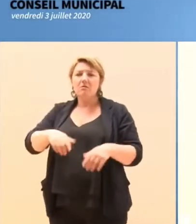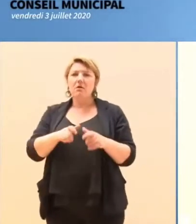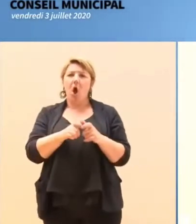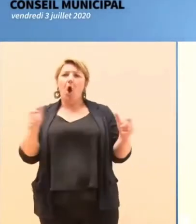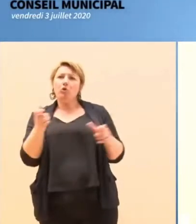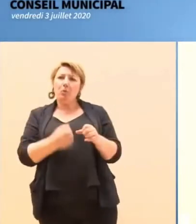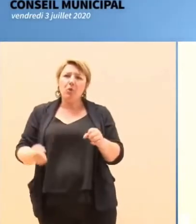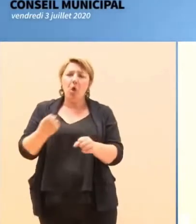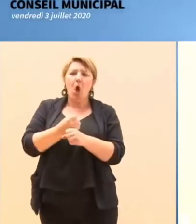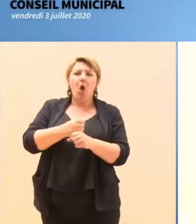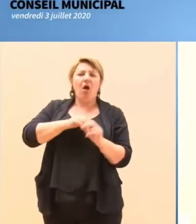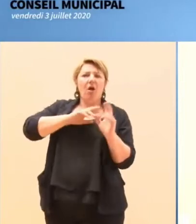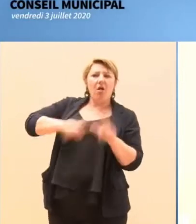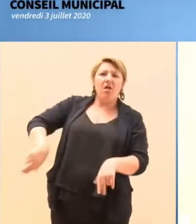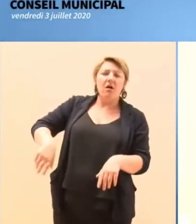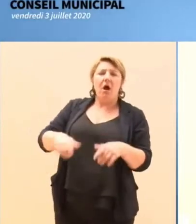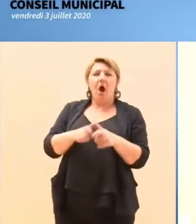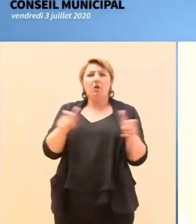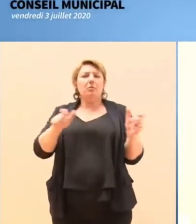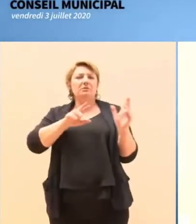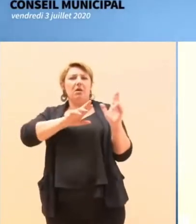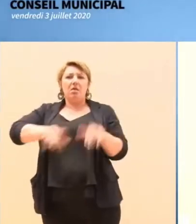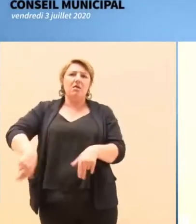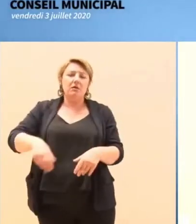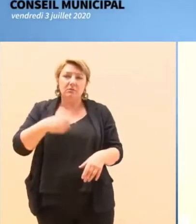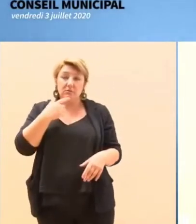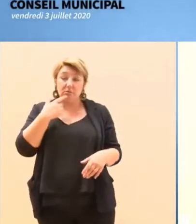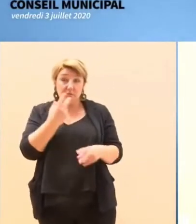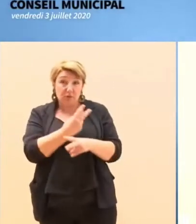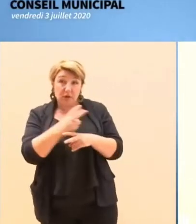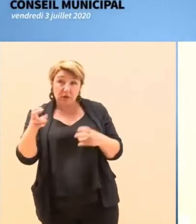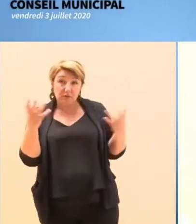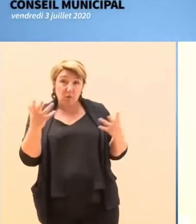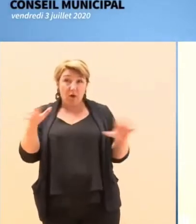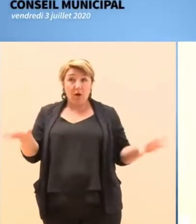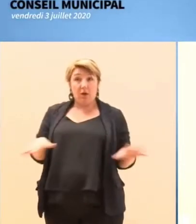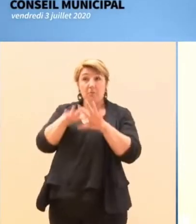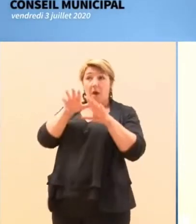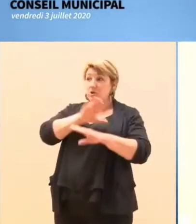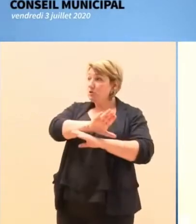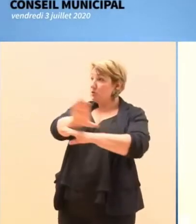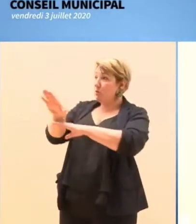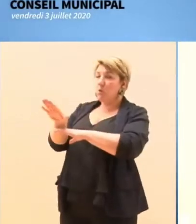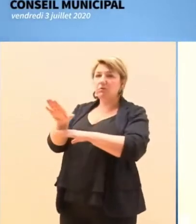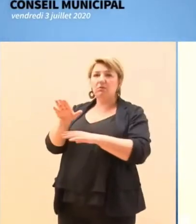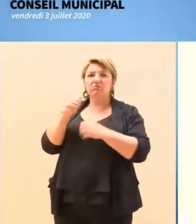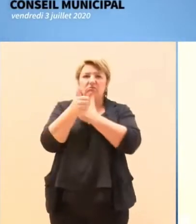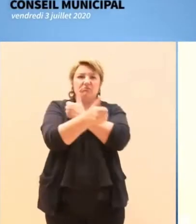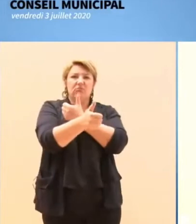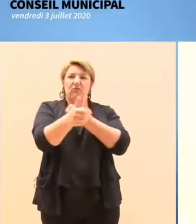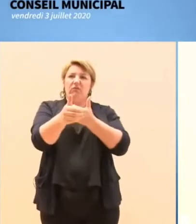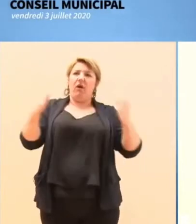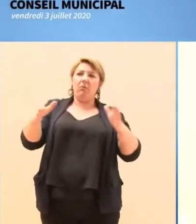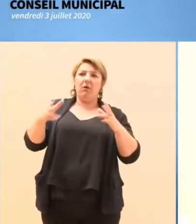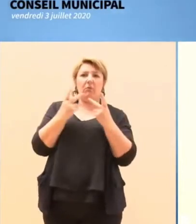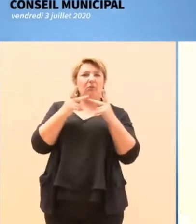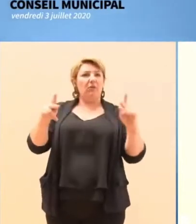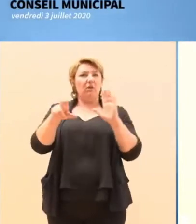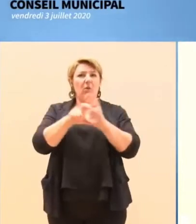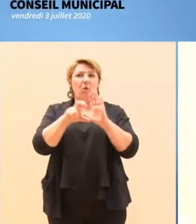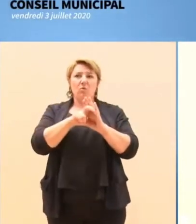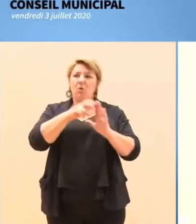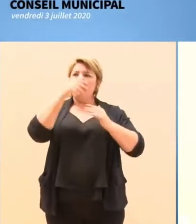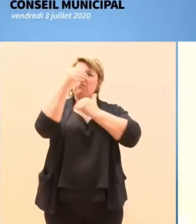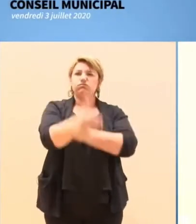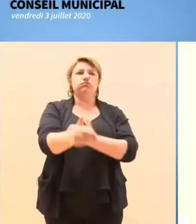les entreprises. Et donc, vous risquez de renvoyer une image fermée de la ville, qui,